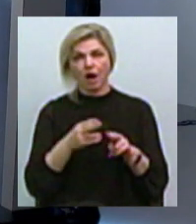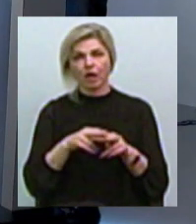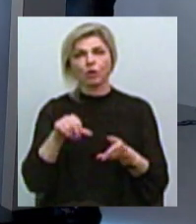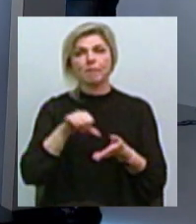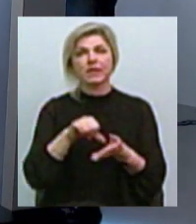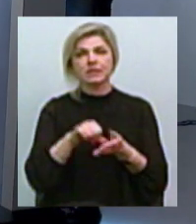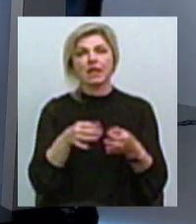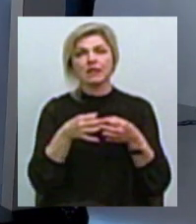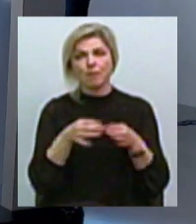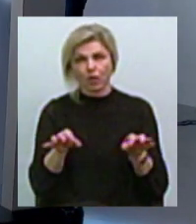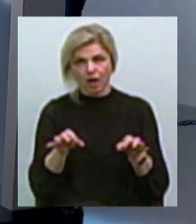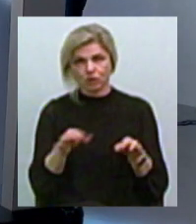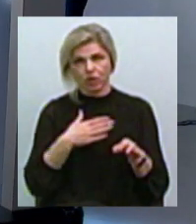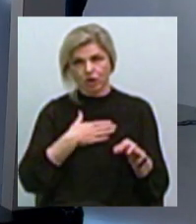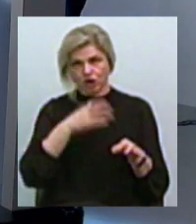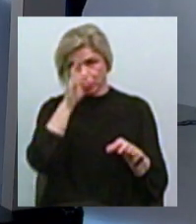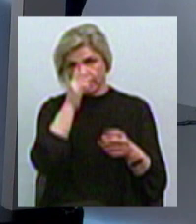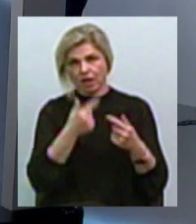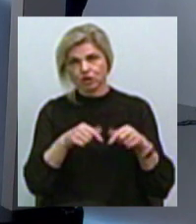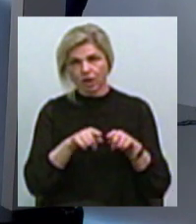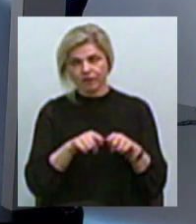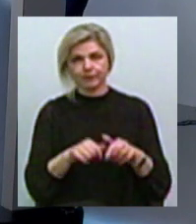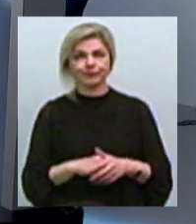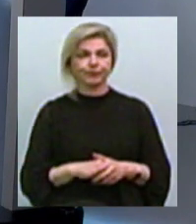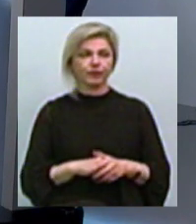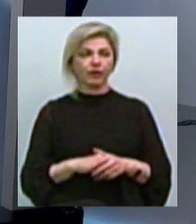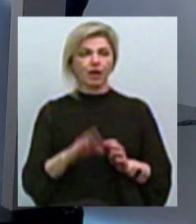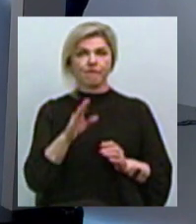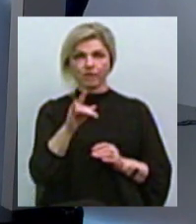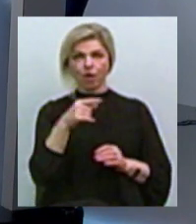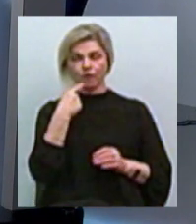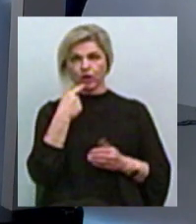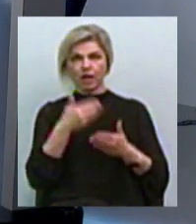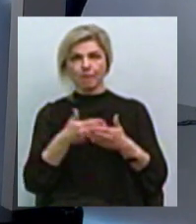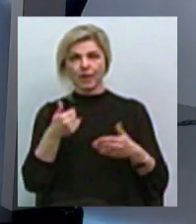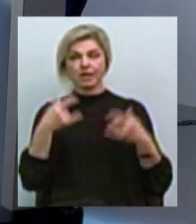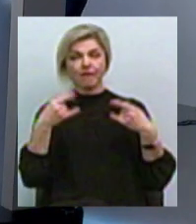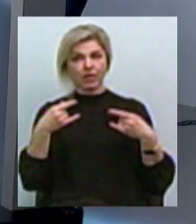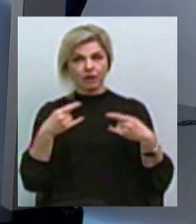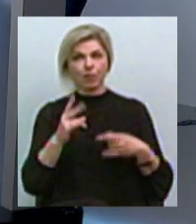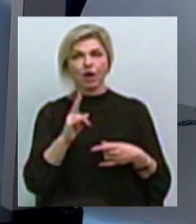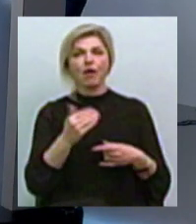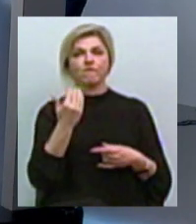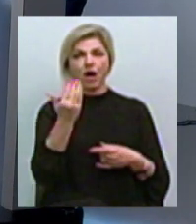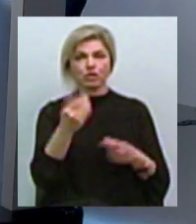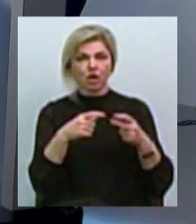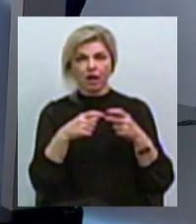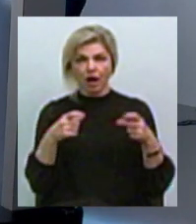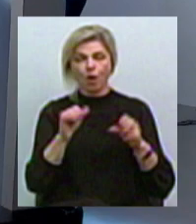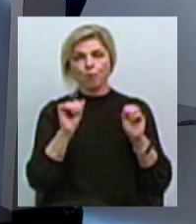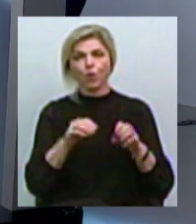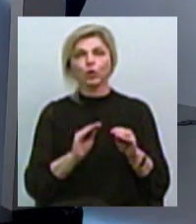демократією нашої держави Я знаю, ви говорили мені перед ефіром, що до ваших реалій можна додати ще й